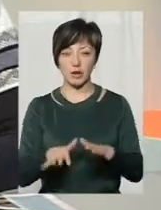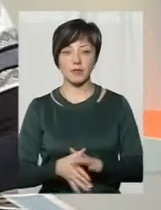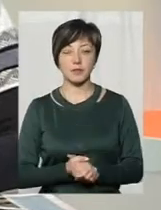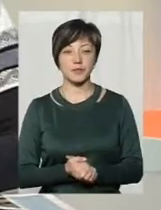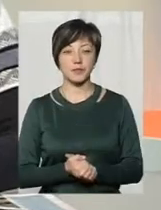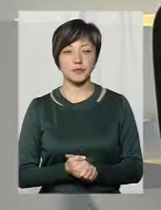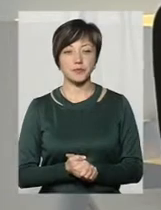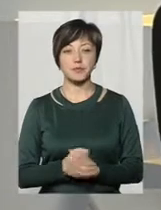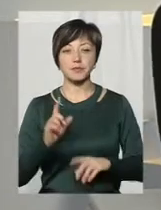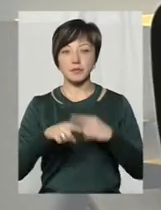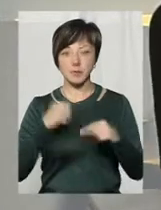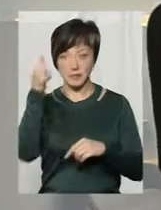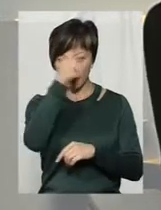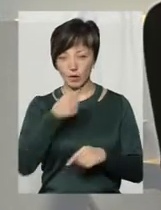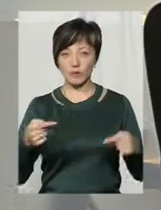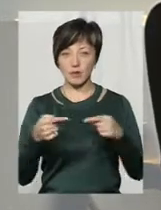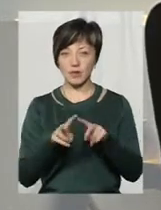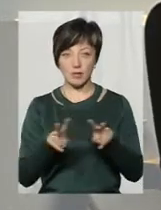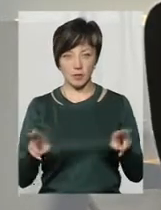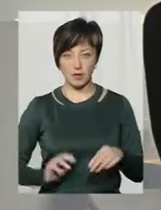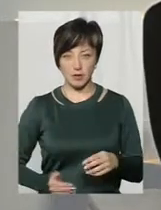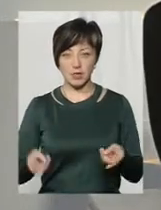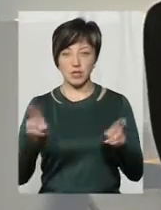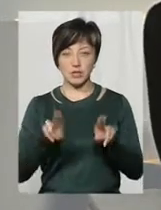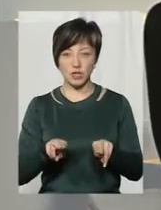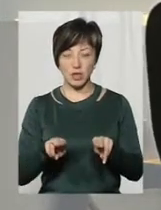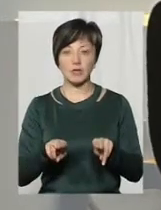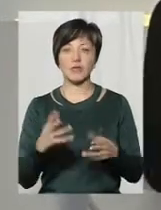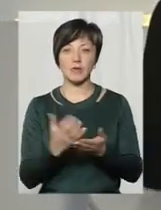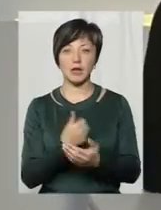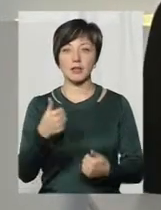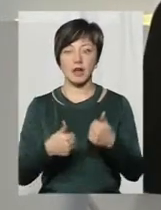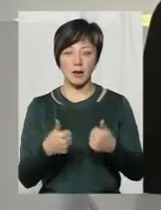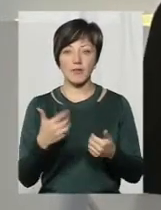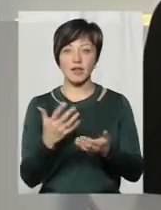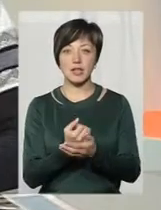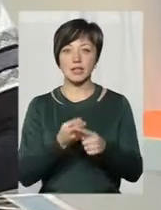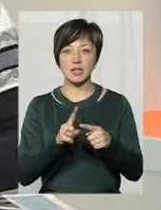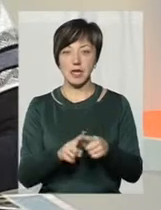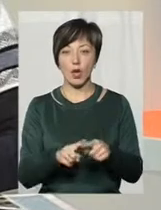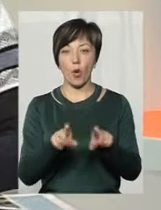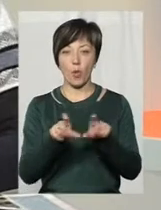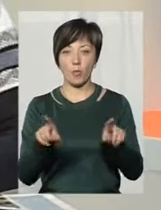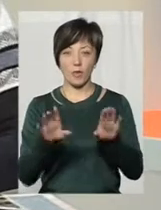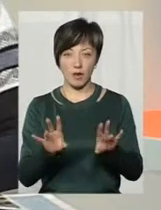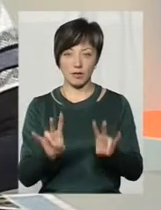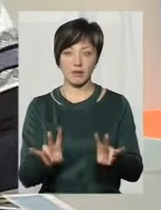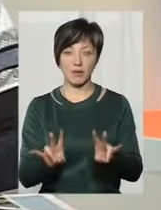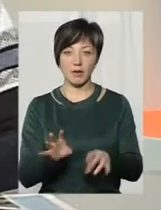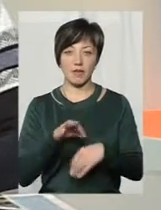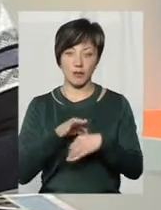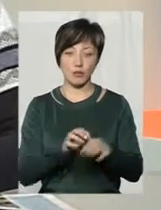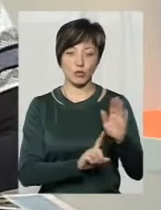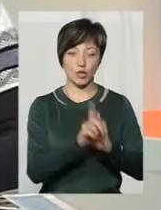А на наступний рік, просто уточнюються, що той самий підрядник залишається, той, що ти виграв тендер. Так, він виграв цей об'єкт, він його веде від